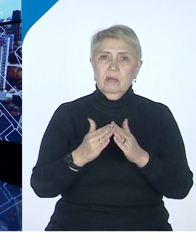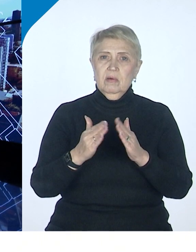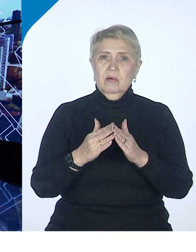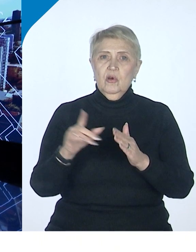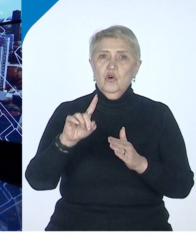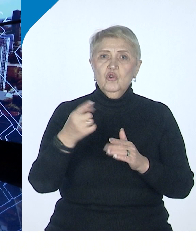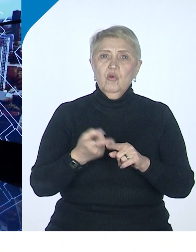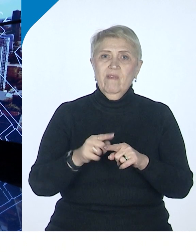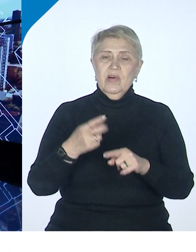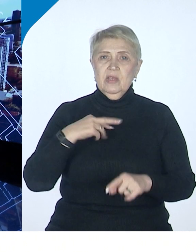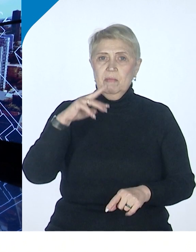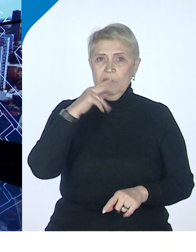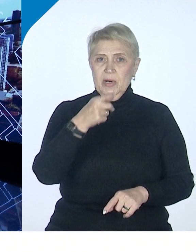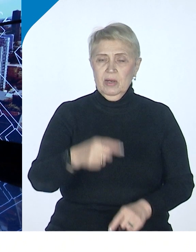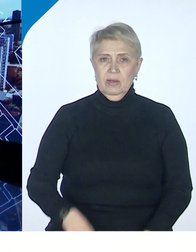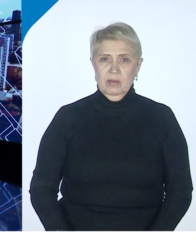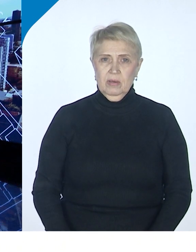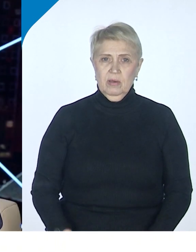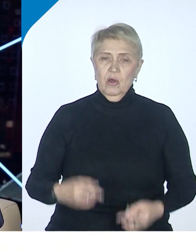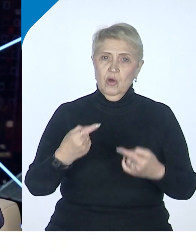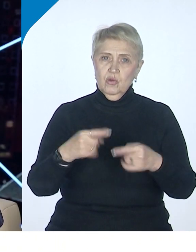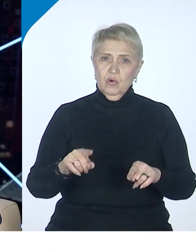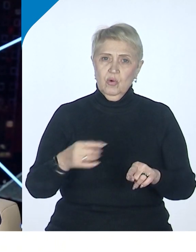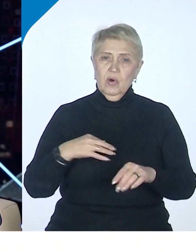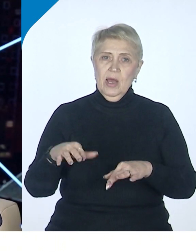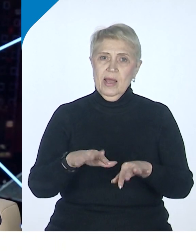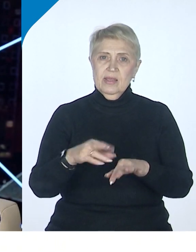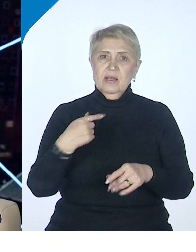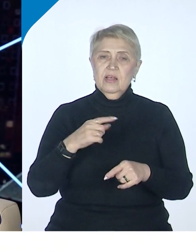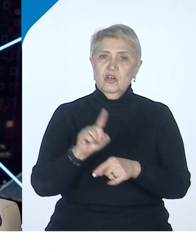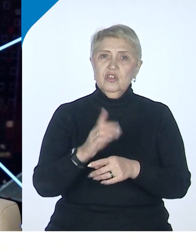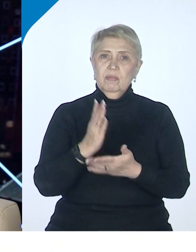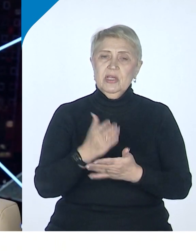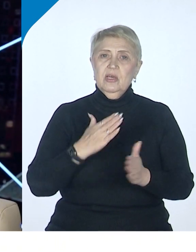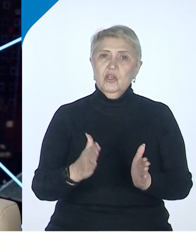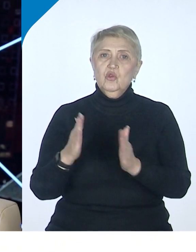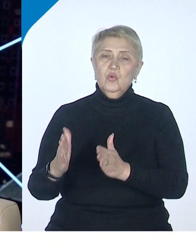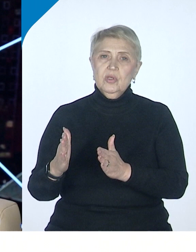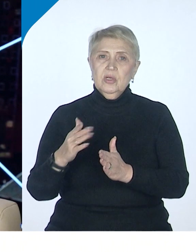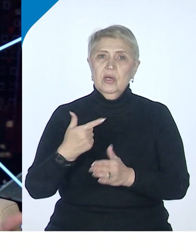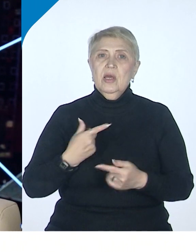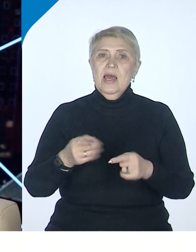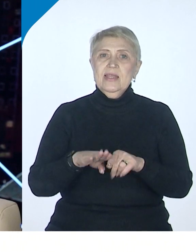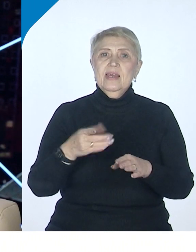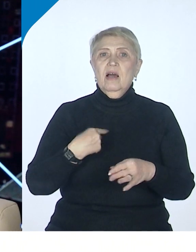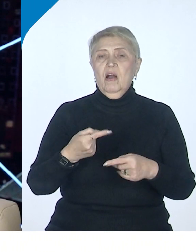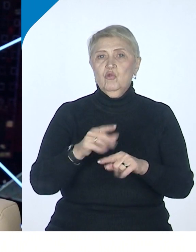этом неправильно? Другое дело, ресурсы для этого должны быть, но те, которые есть, они используются.